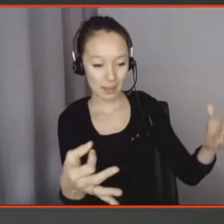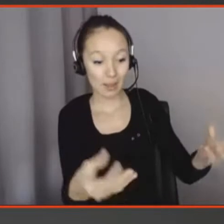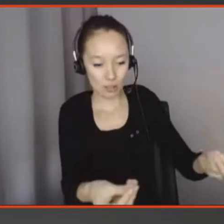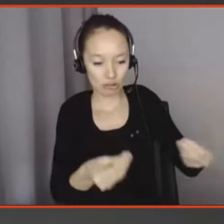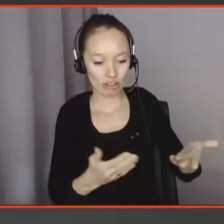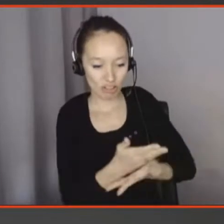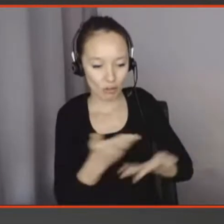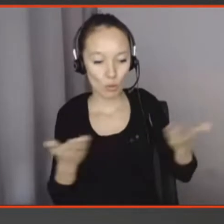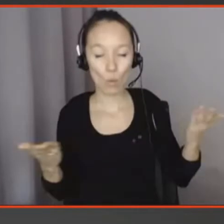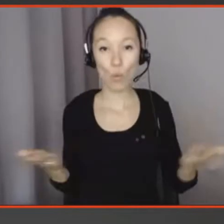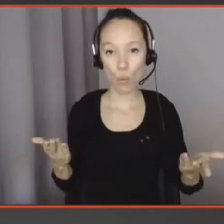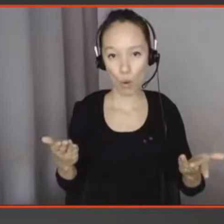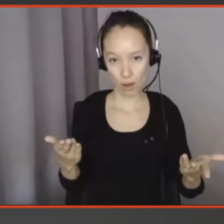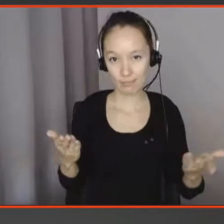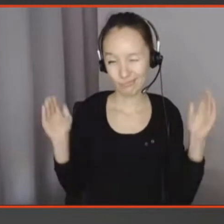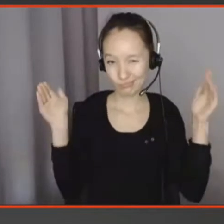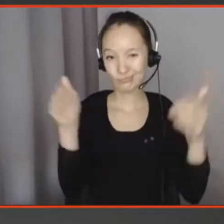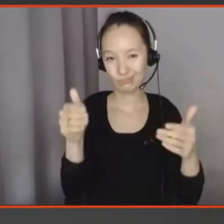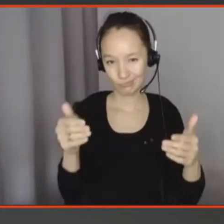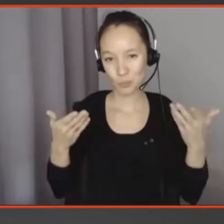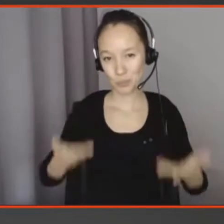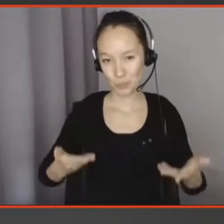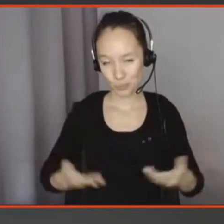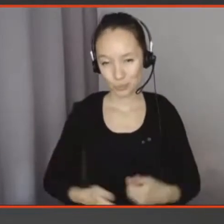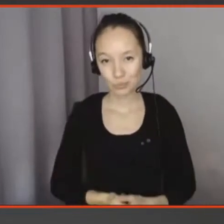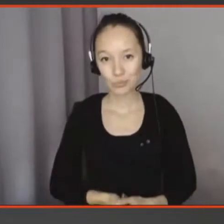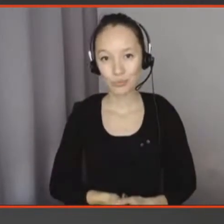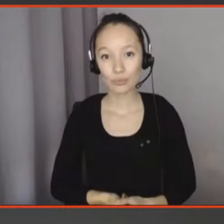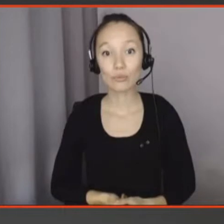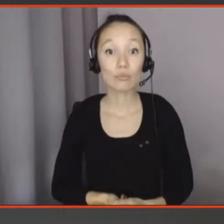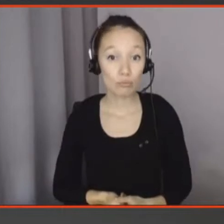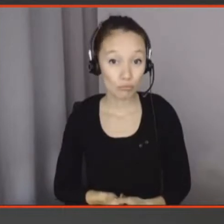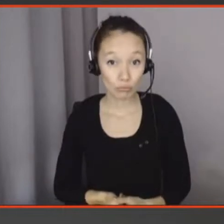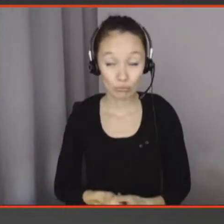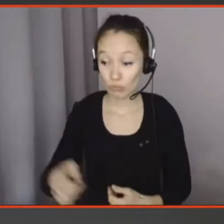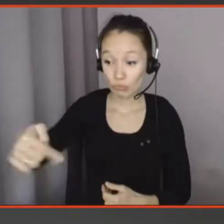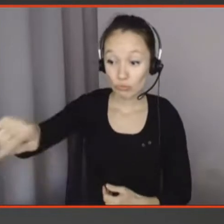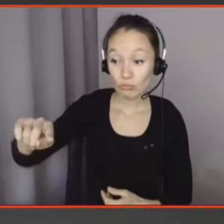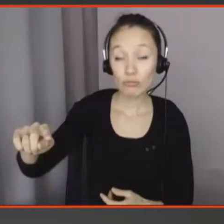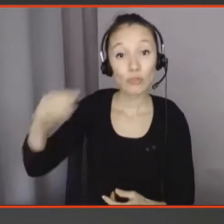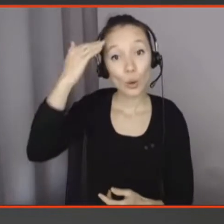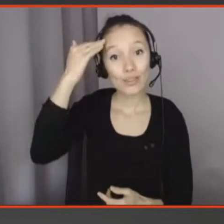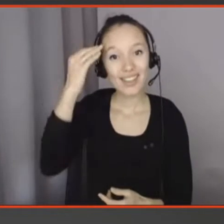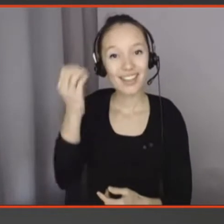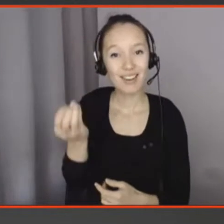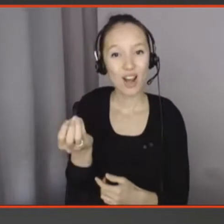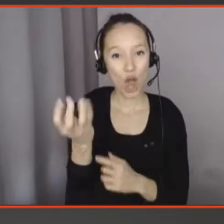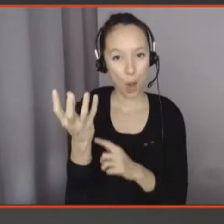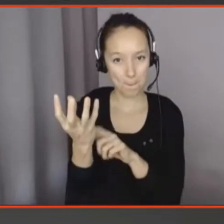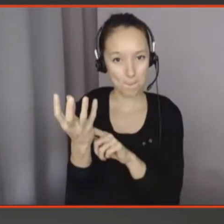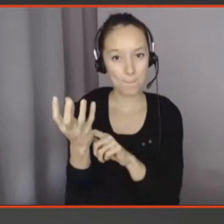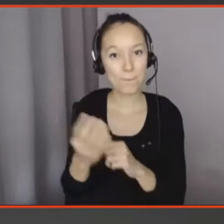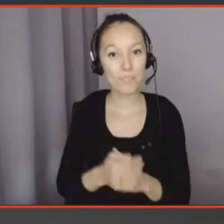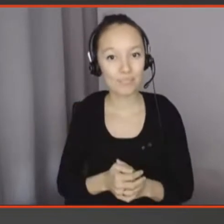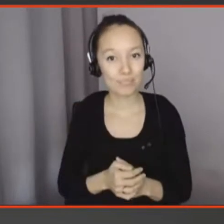Alors, aujourd'hui, je vous ai ramené, ceux qui me connaissent, connaissent peut-être aussi cette petite lampe. C'est peut un objet qui est familier pour